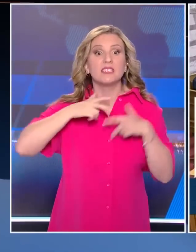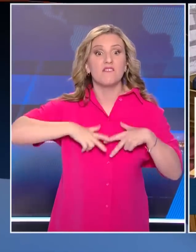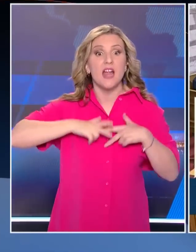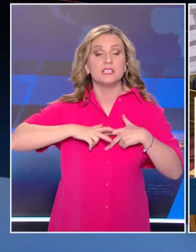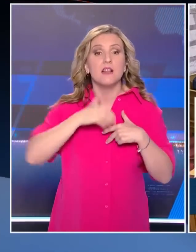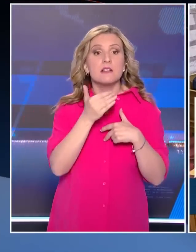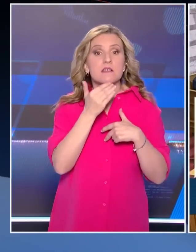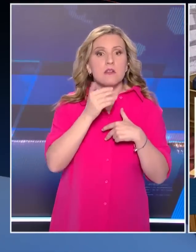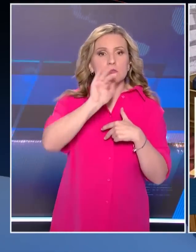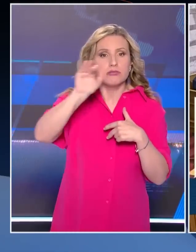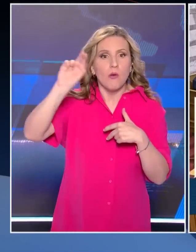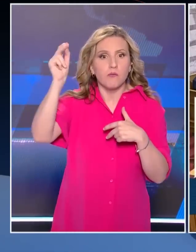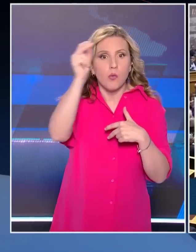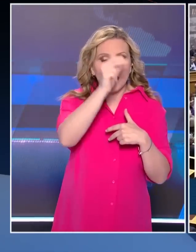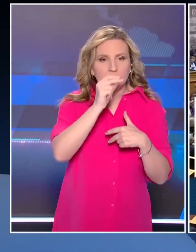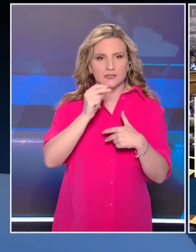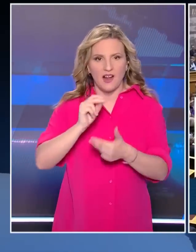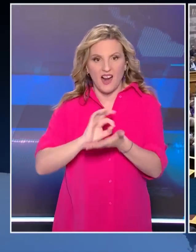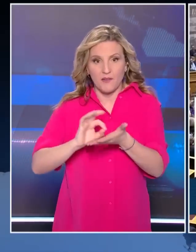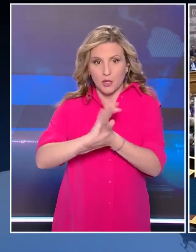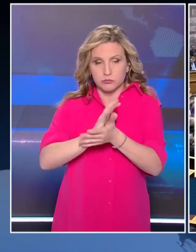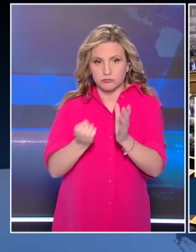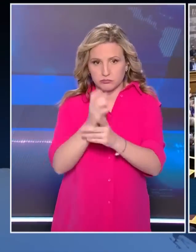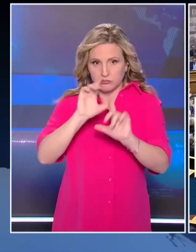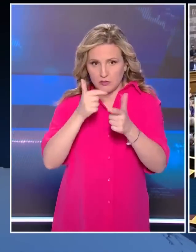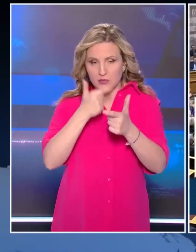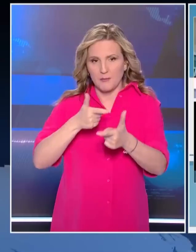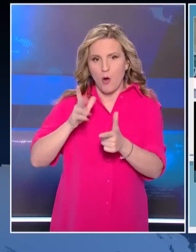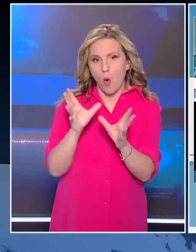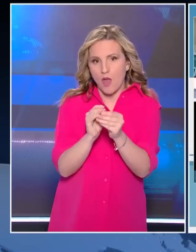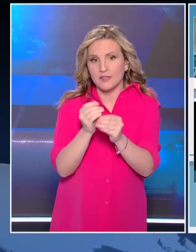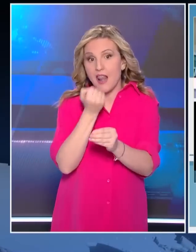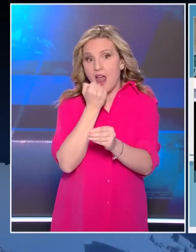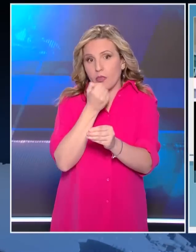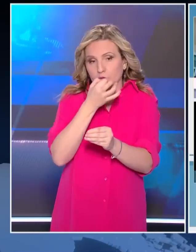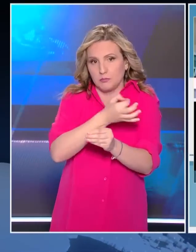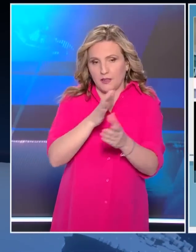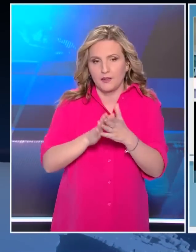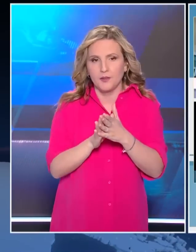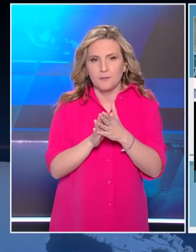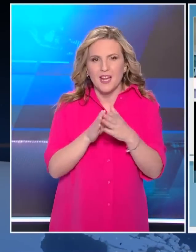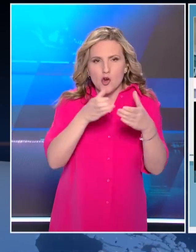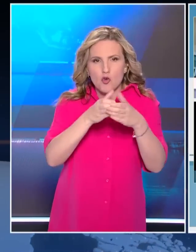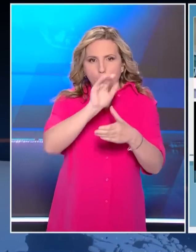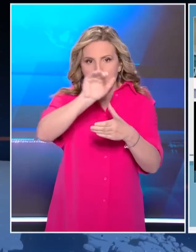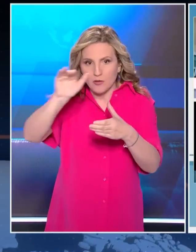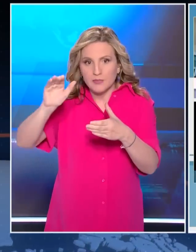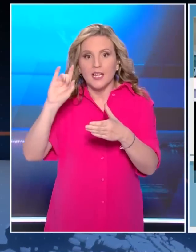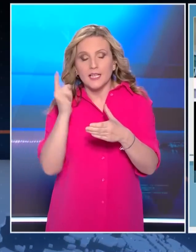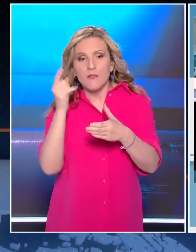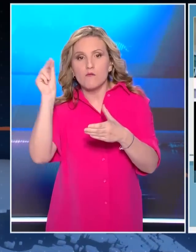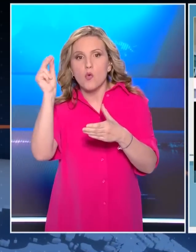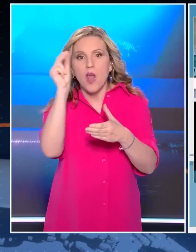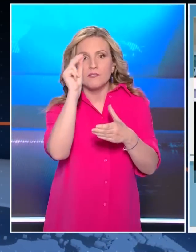με το Διευθυντή του Γραφείου Τύπου της Νέας Δημοκρατίας να χαρακτηρίζει άστοχη την τοποθέτηση. Σε κόμματα θα απευθύνεται προς κλητήριο ή σε βουλευτές.